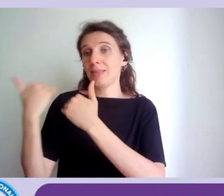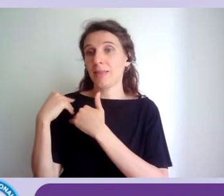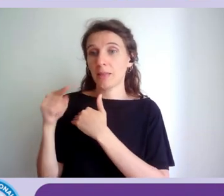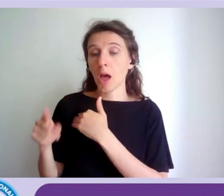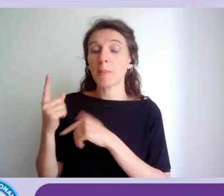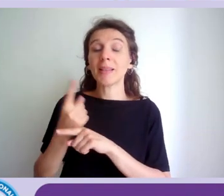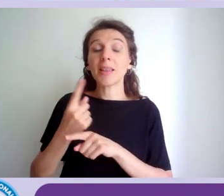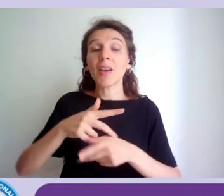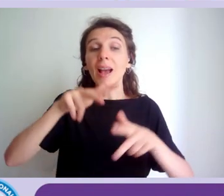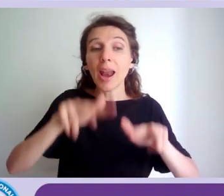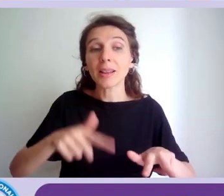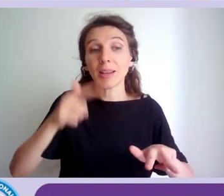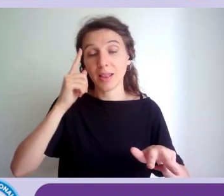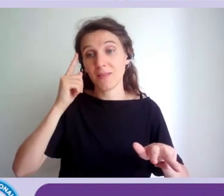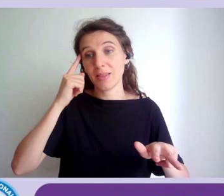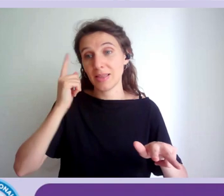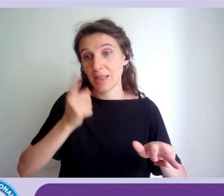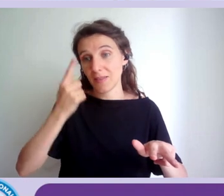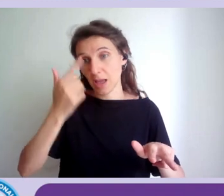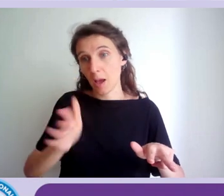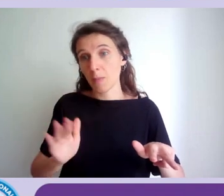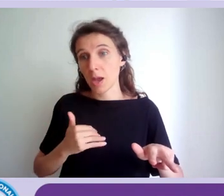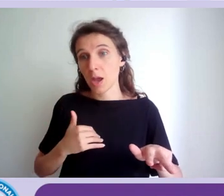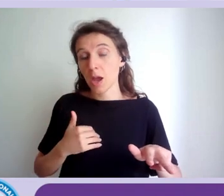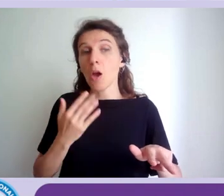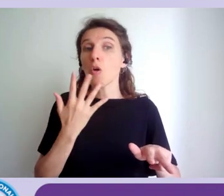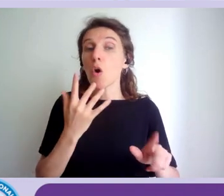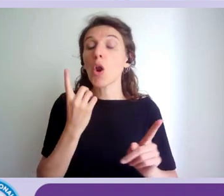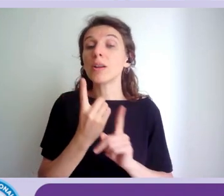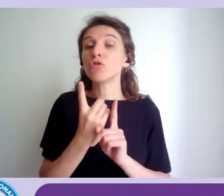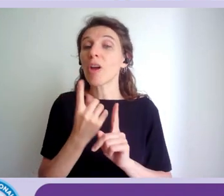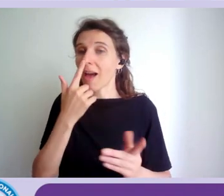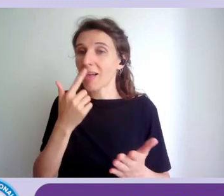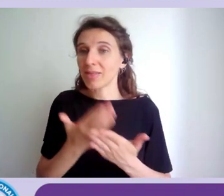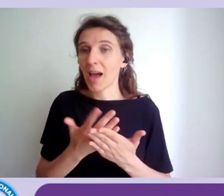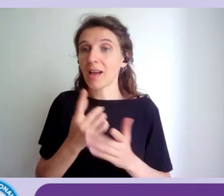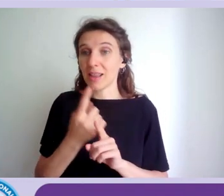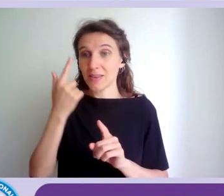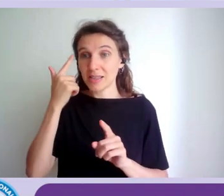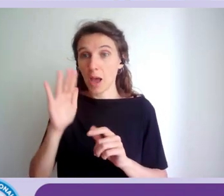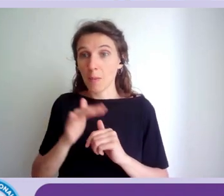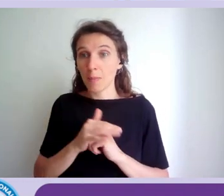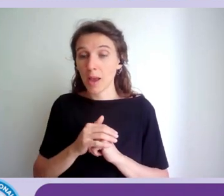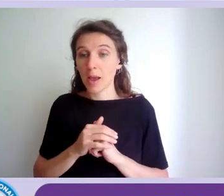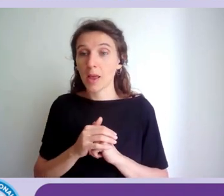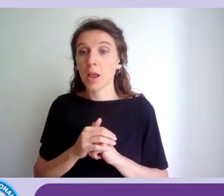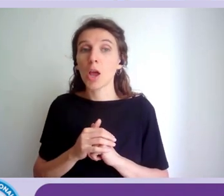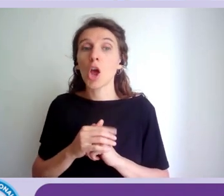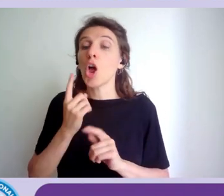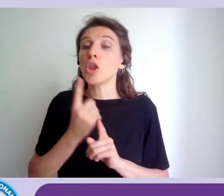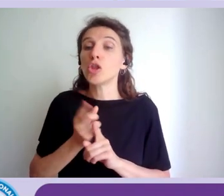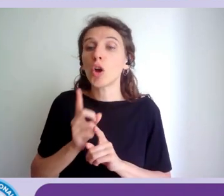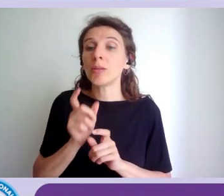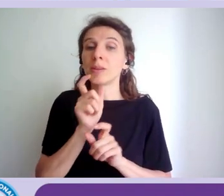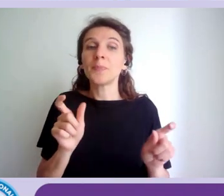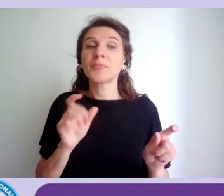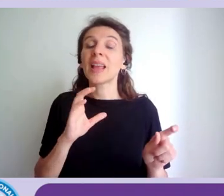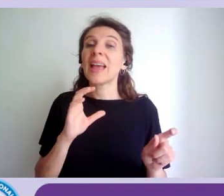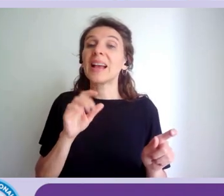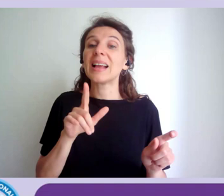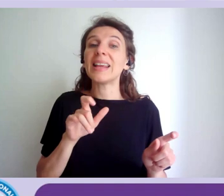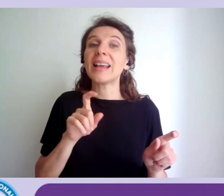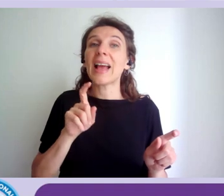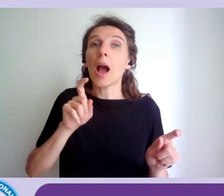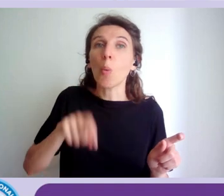tematica deve saperlo che vanno usati colori in certo modo e non bisogna usare terminologie come clicca qui o via